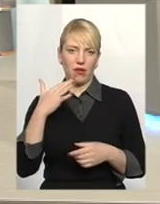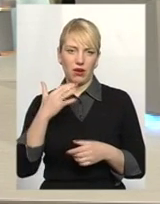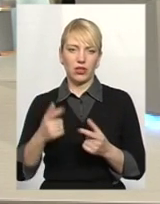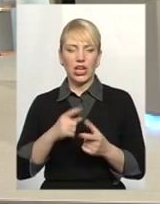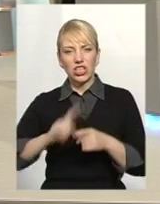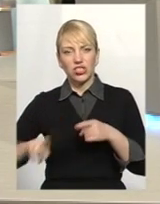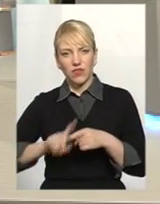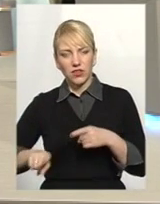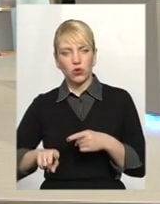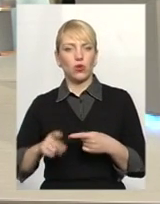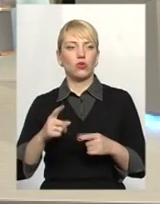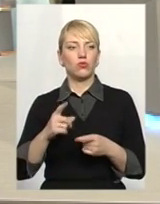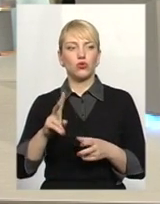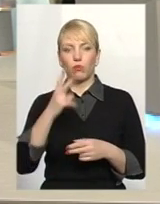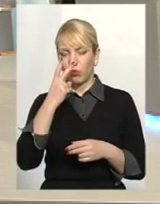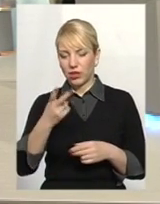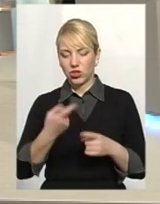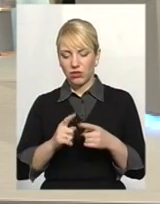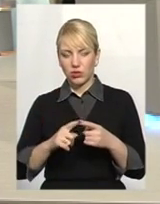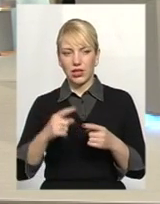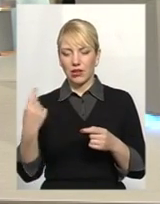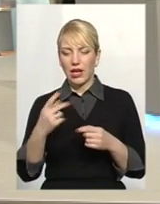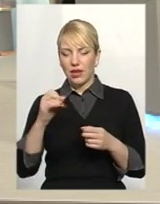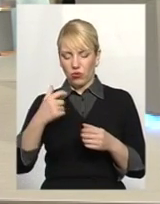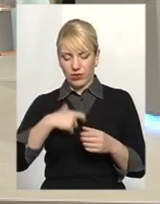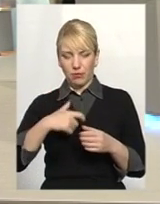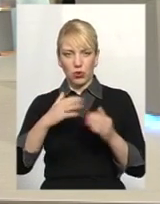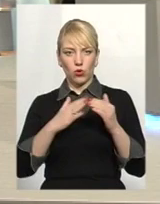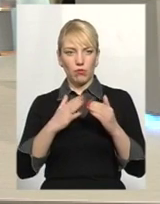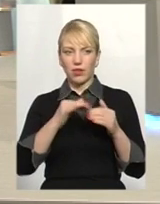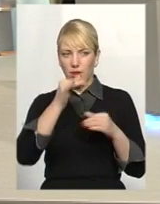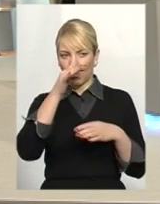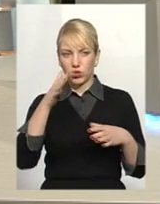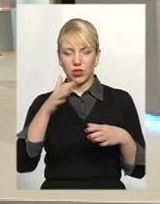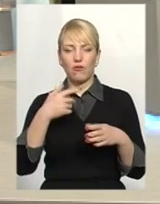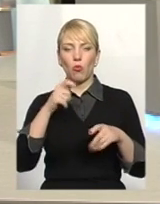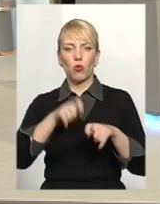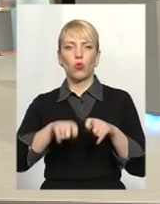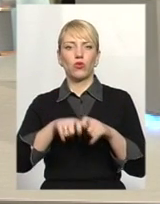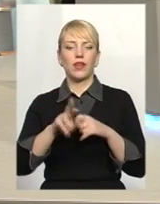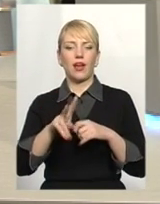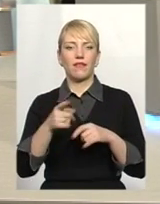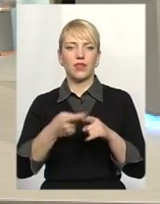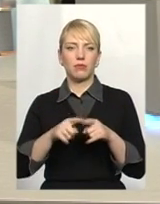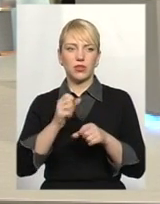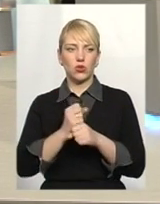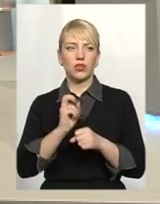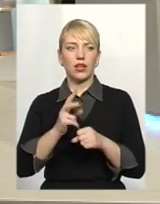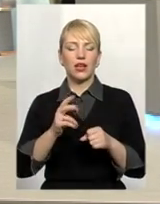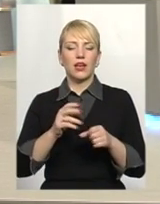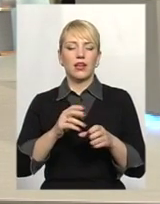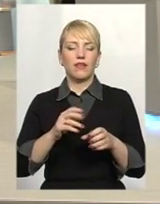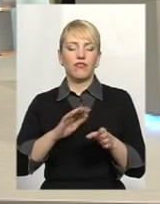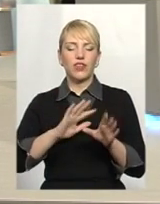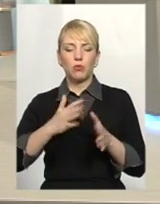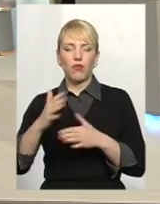надто швидко? Тому що побачити його, як у себе в квартирі індивідуальній, неможливо проконтролювати. Тобто, як відбуваються такі робочі